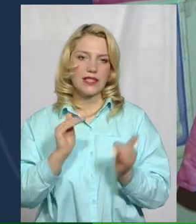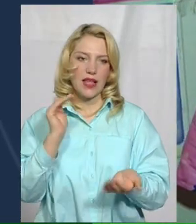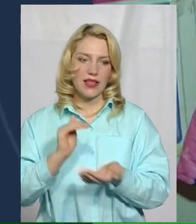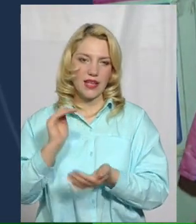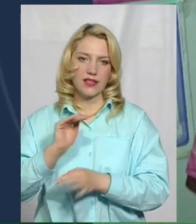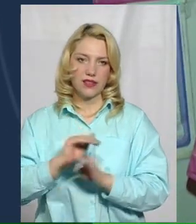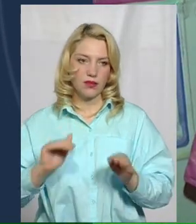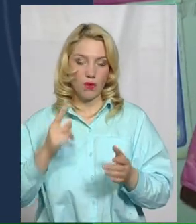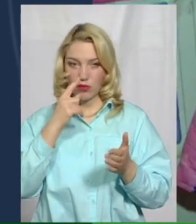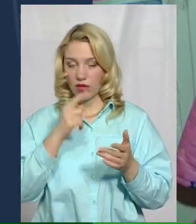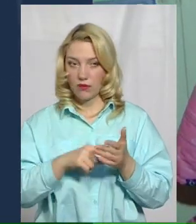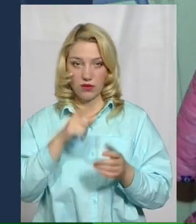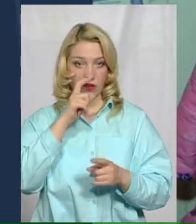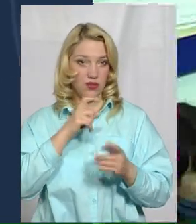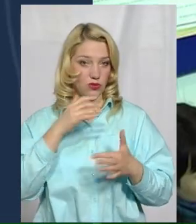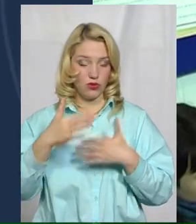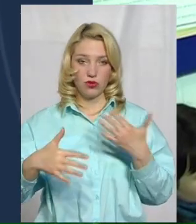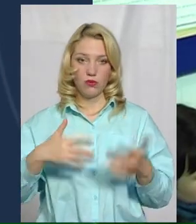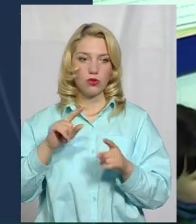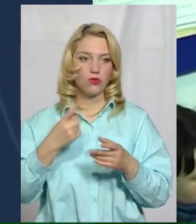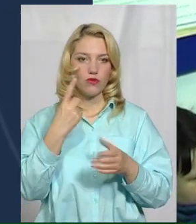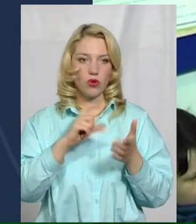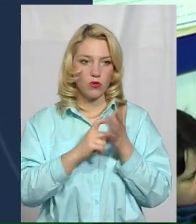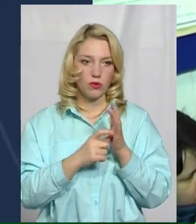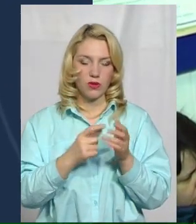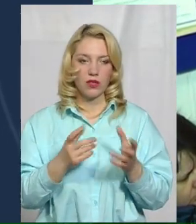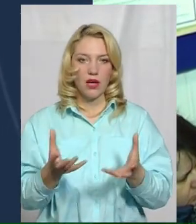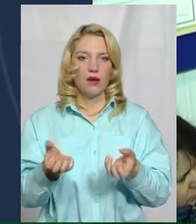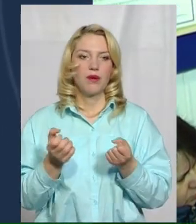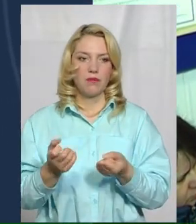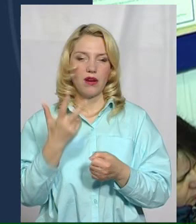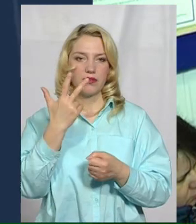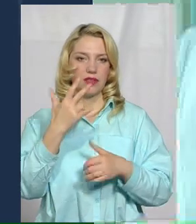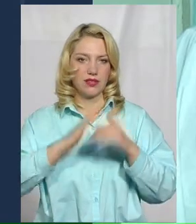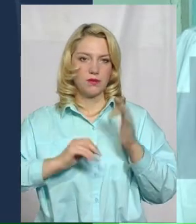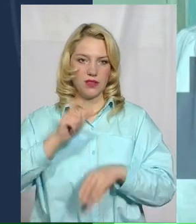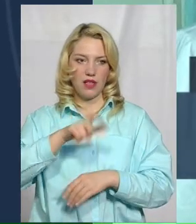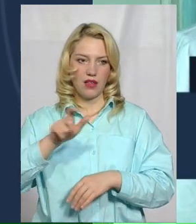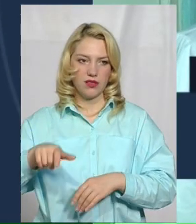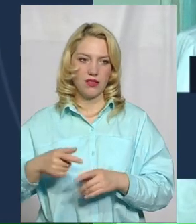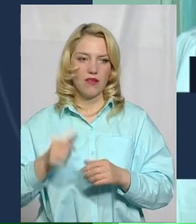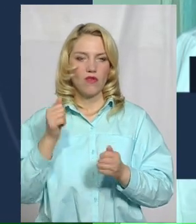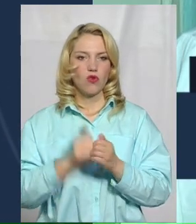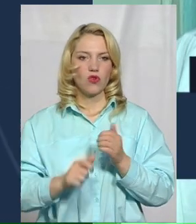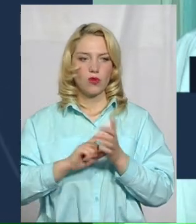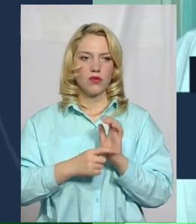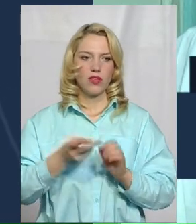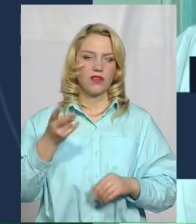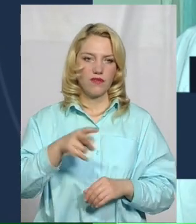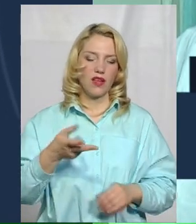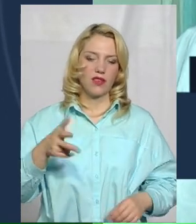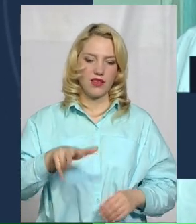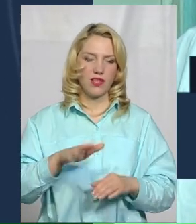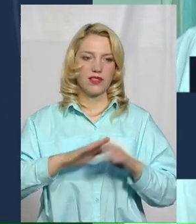потрапити, зрозуміти не так просто, бо в одному кабінеті приймають щонайменше троє спеціалістів. В кожному кабінеті два-три спеціаліста,